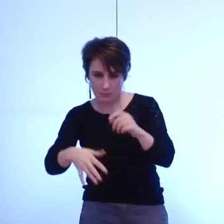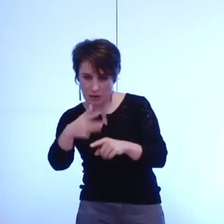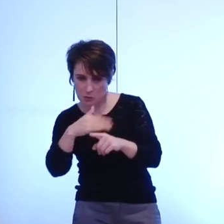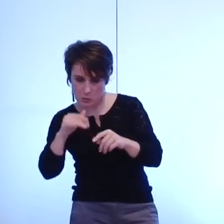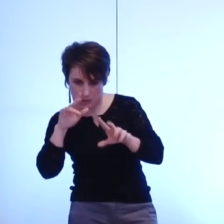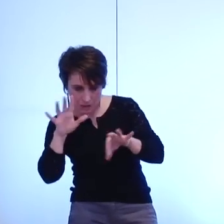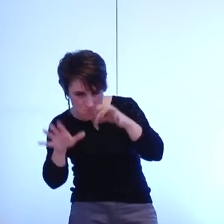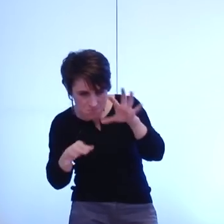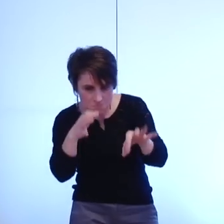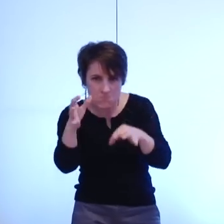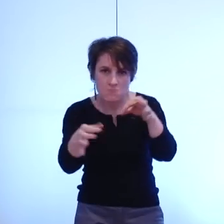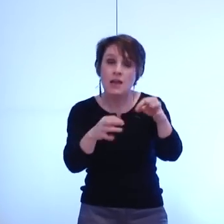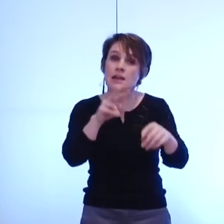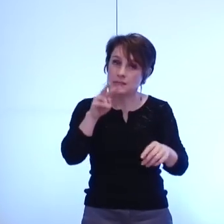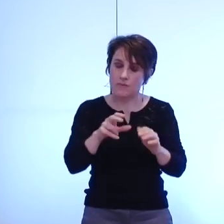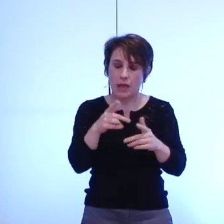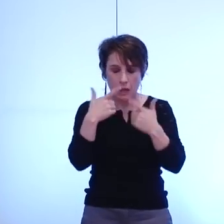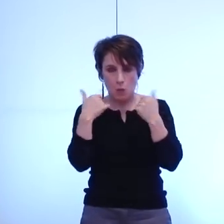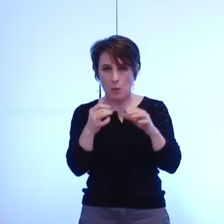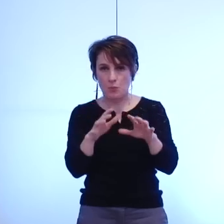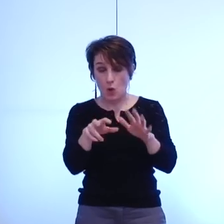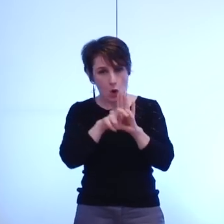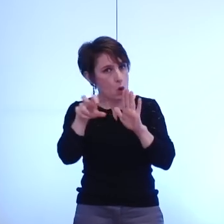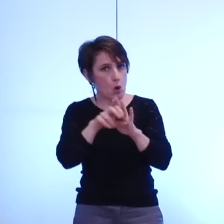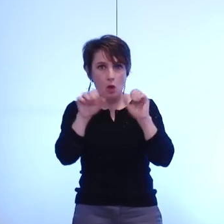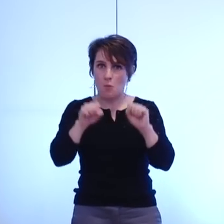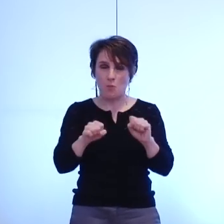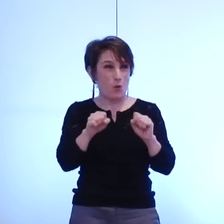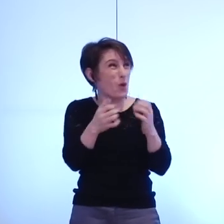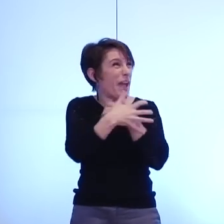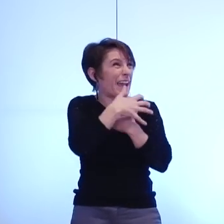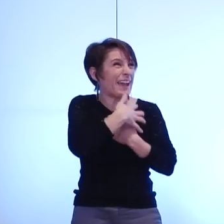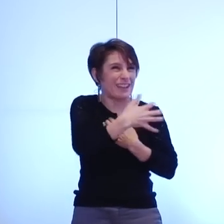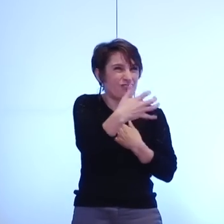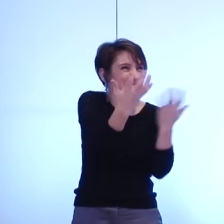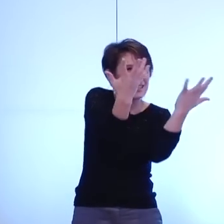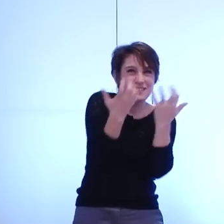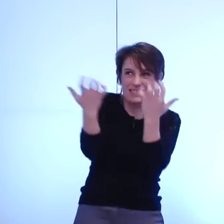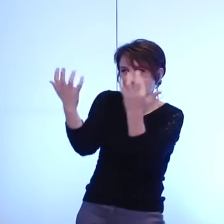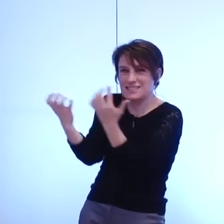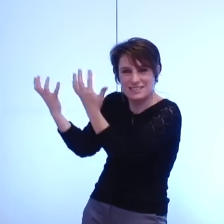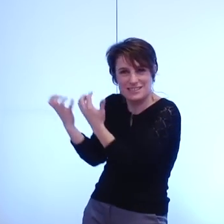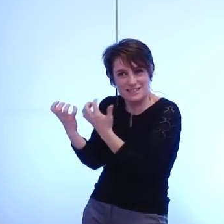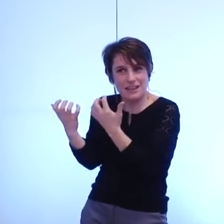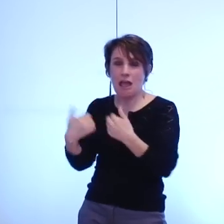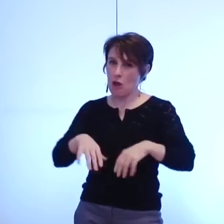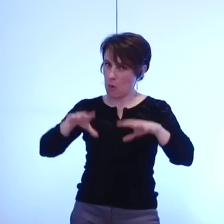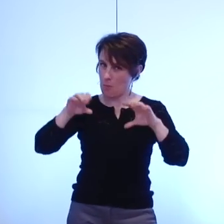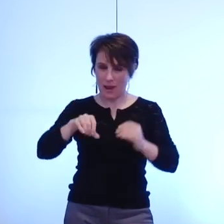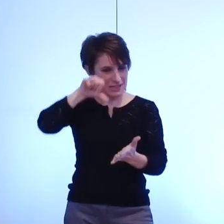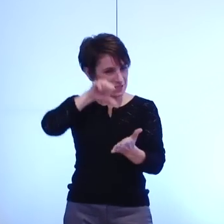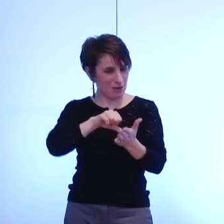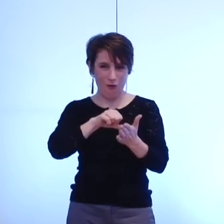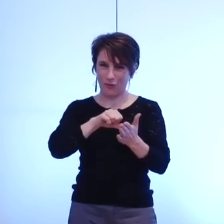que si Grenoble était capable d'attirer la richesse sa position de ville-centre au sein d'une agglomération forte et puissante attirait